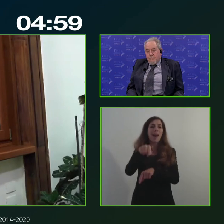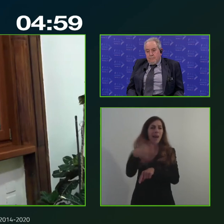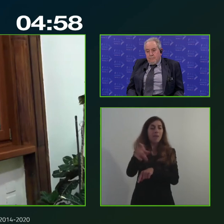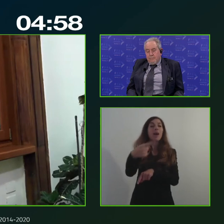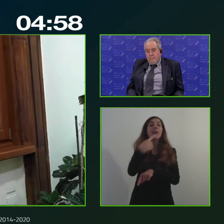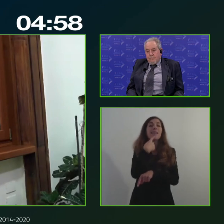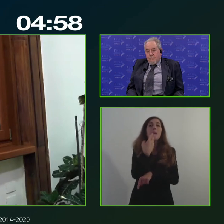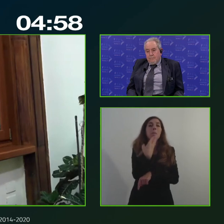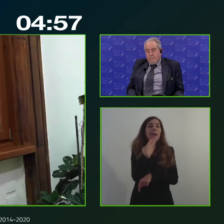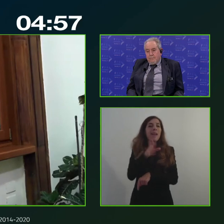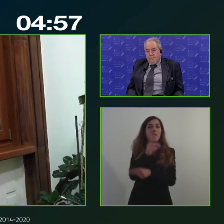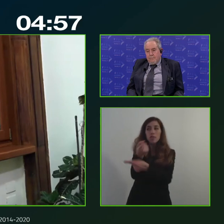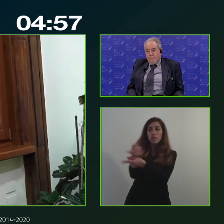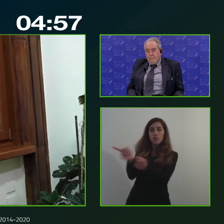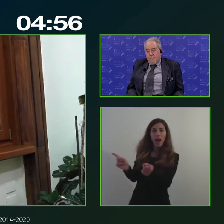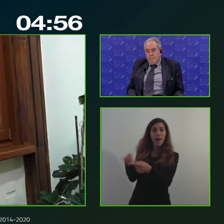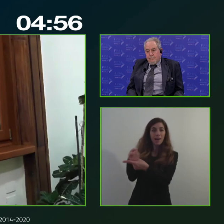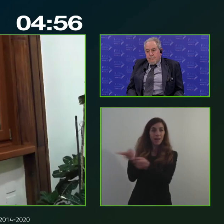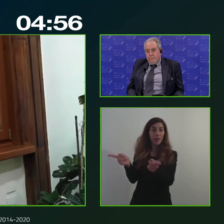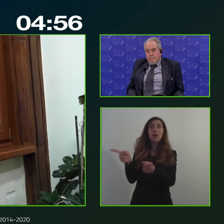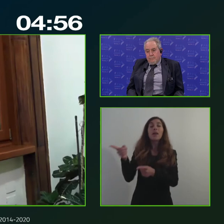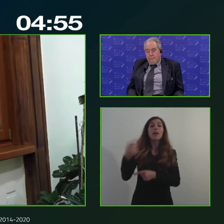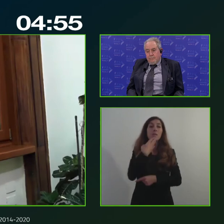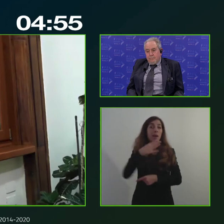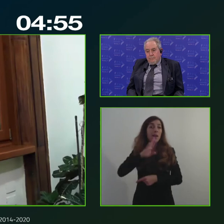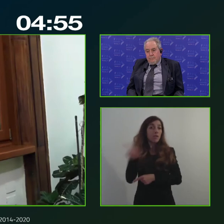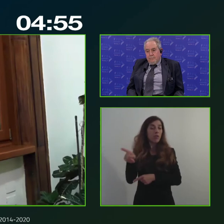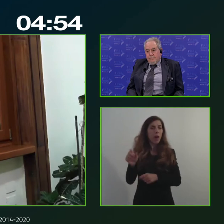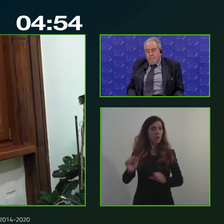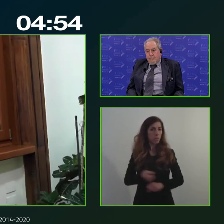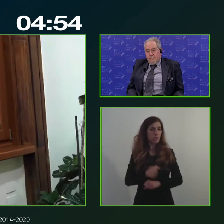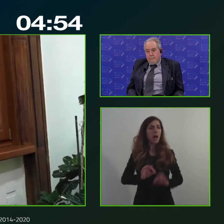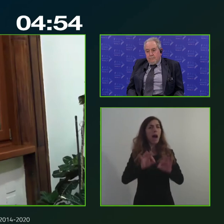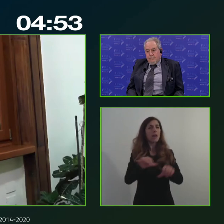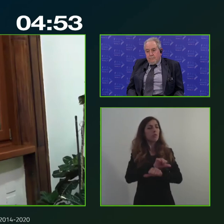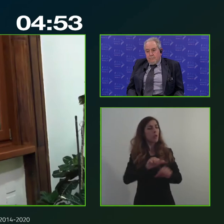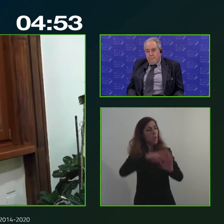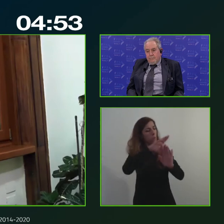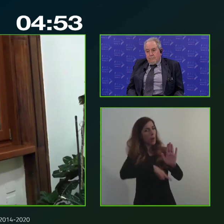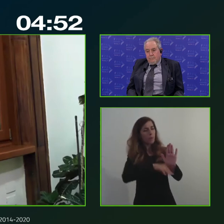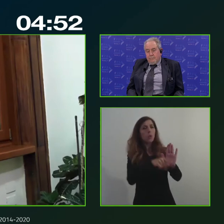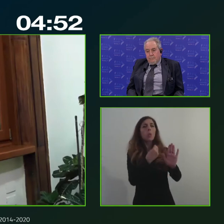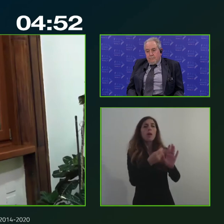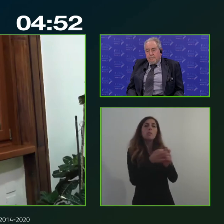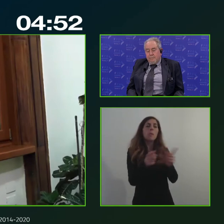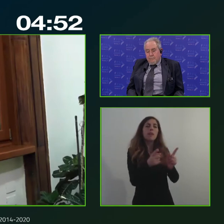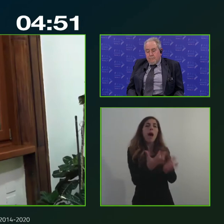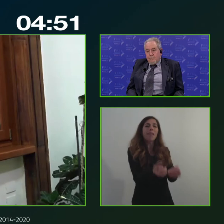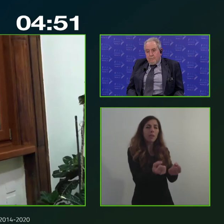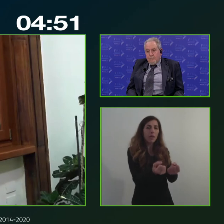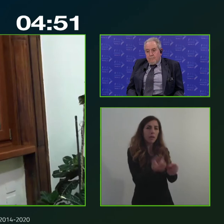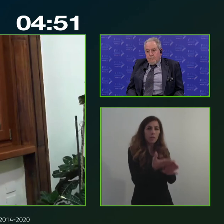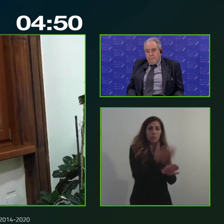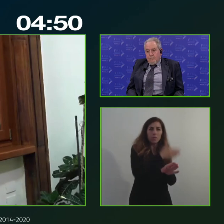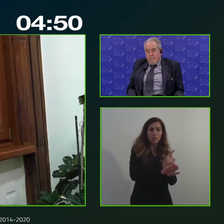non possono diciamo arrivare alla programmazione nel momento in cui la programmazione si attiva nel momento in cui ci sono le risorse